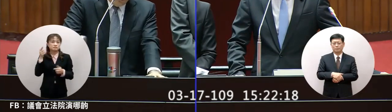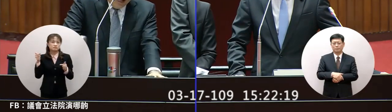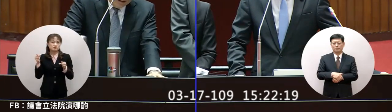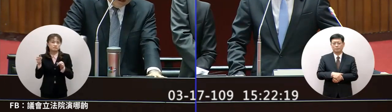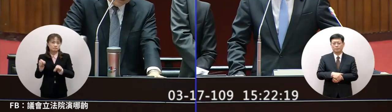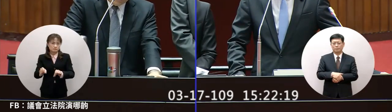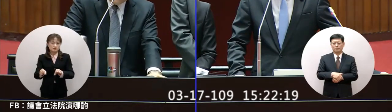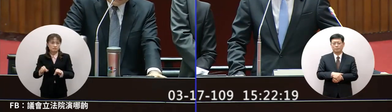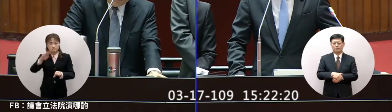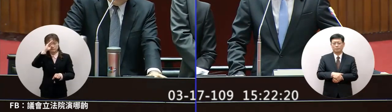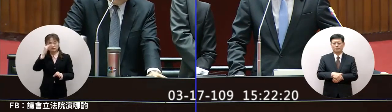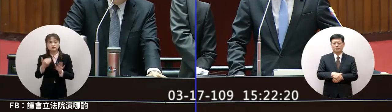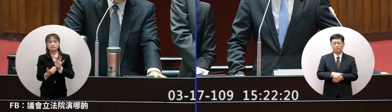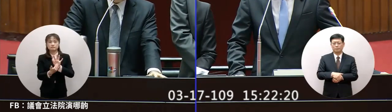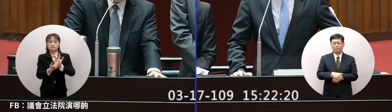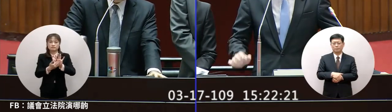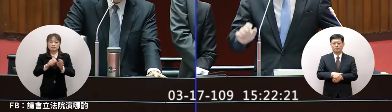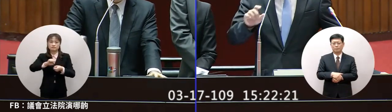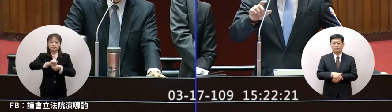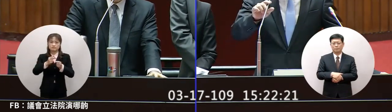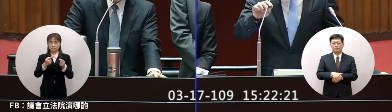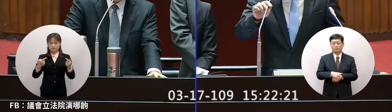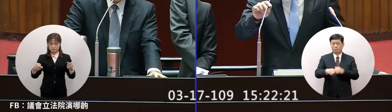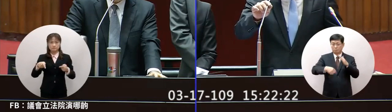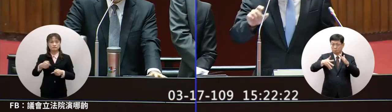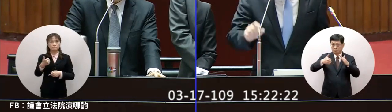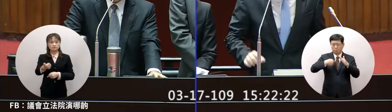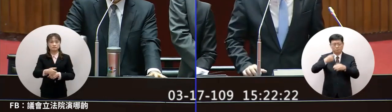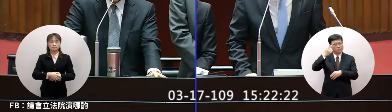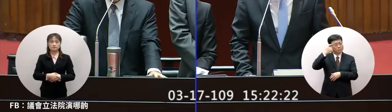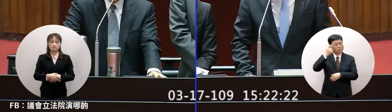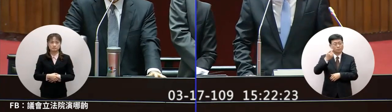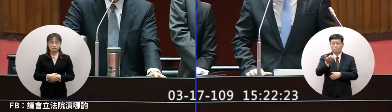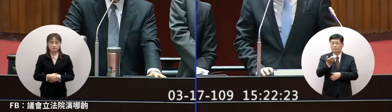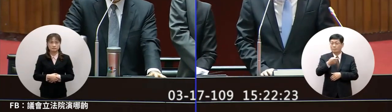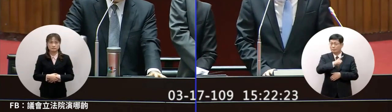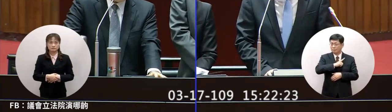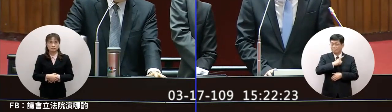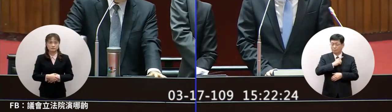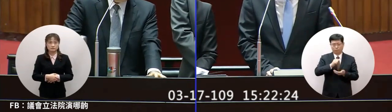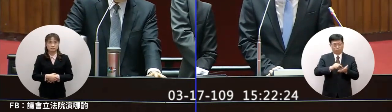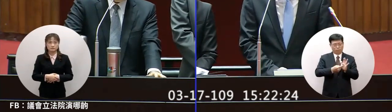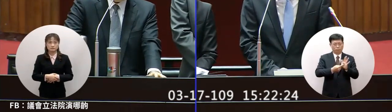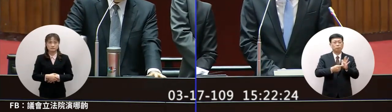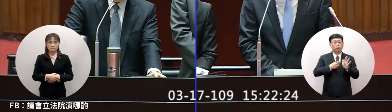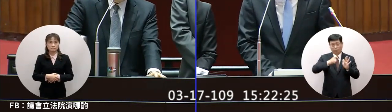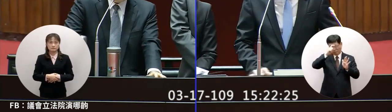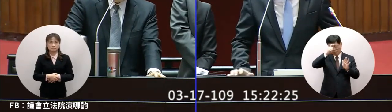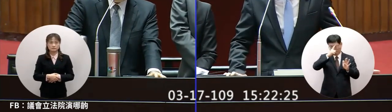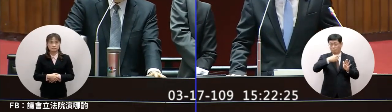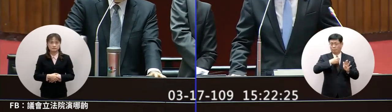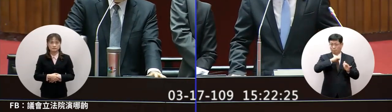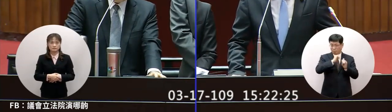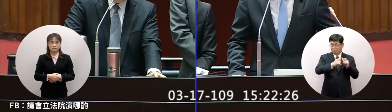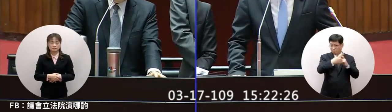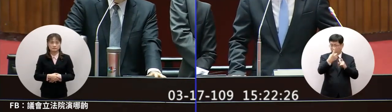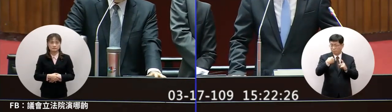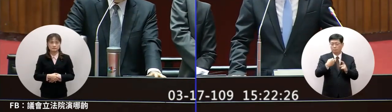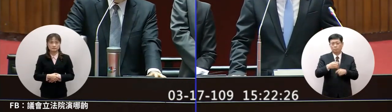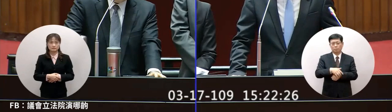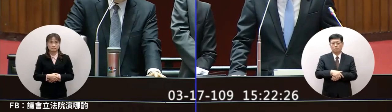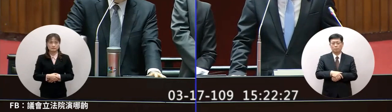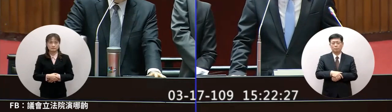這個防疫才是正辦院長我想剛才你展現出這個希望國人回來的心